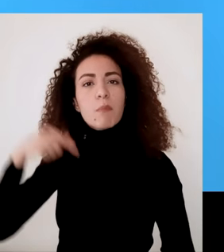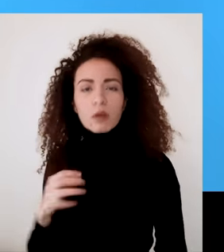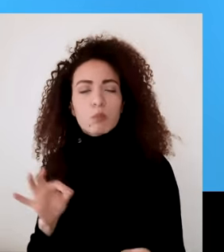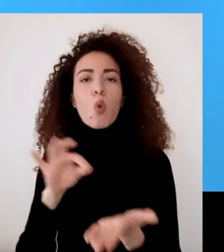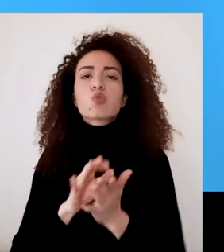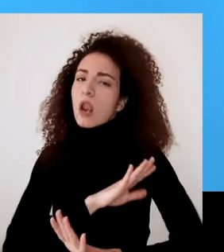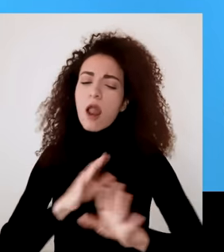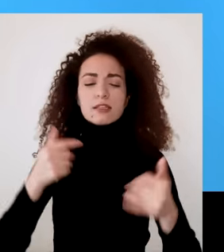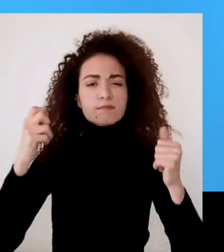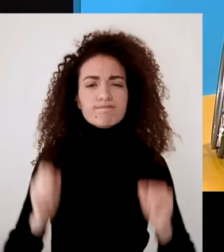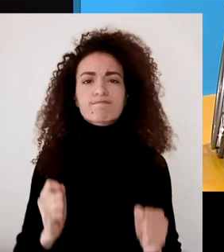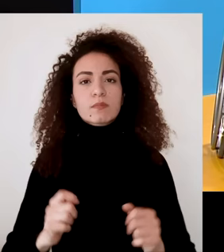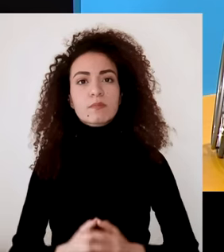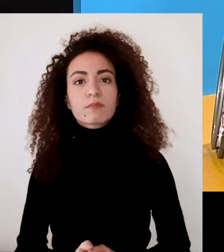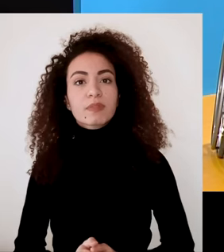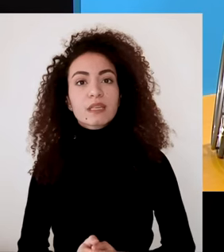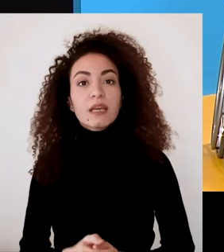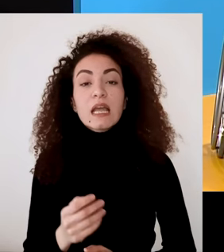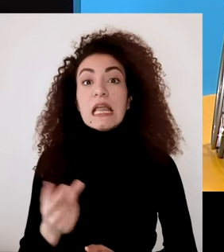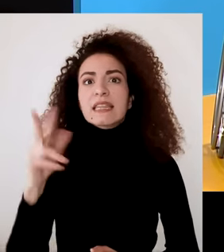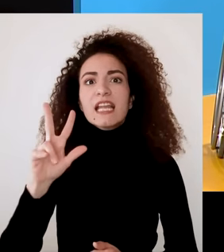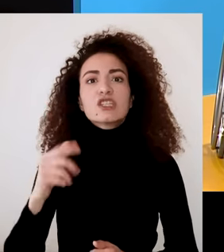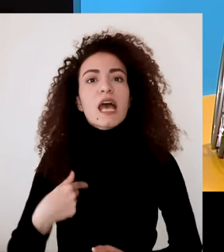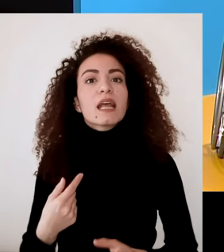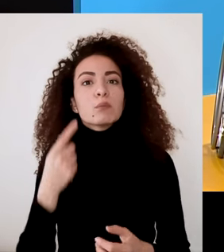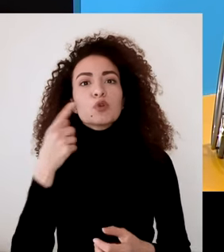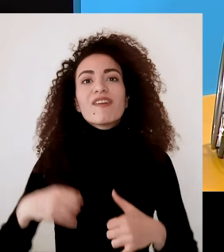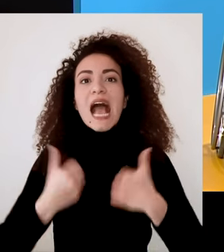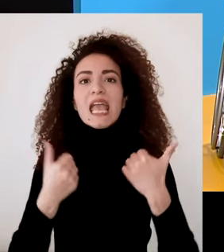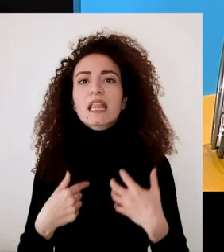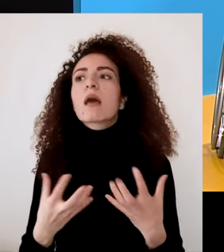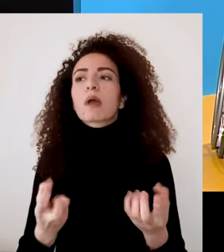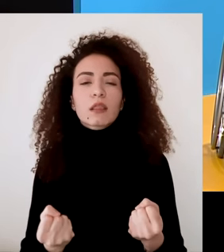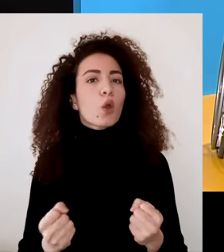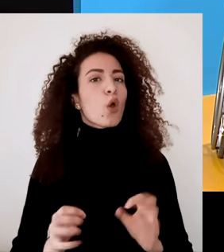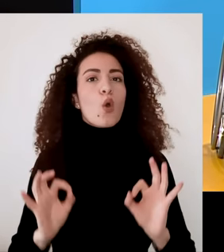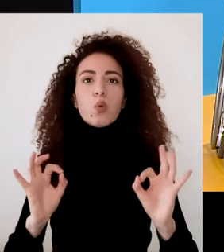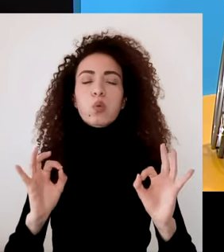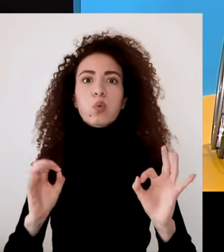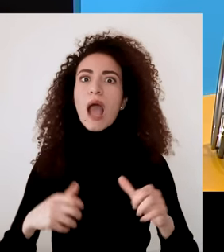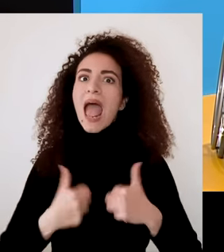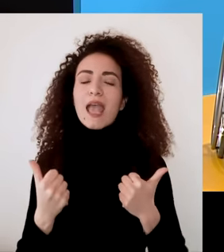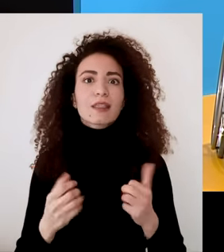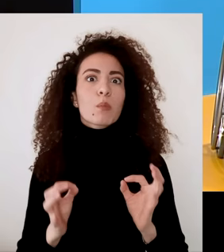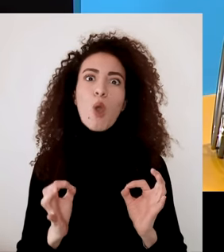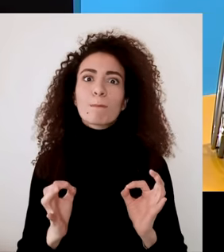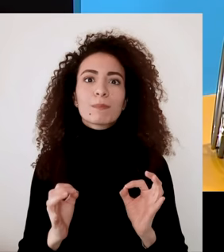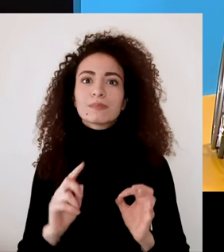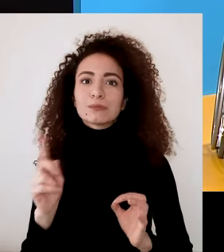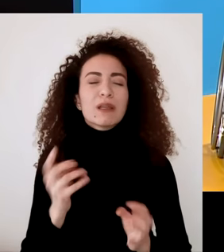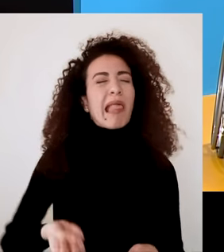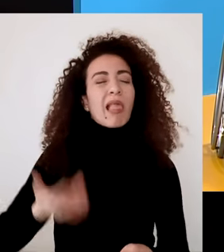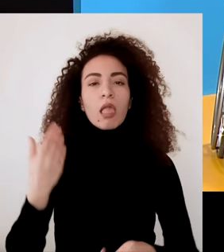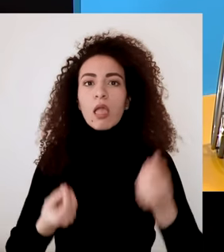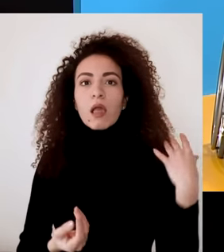تالتا تقدير الحياة دعوة للاستيقاظ تؤدي إلى تقدير جديد للحياة ولما لديك شعرت